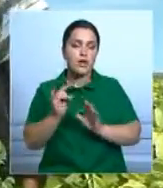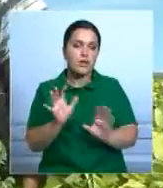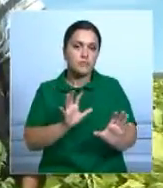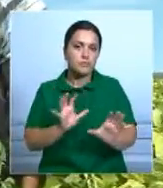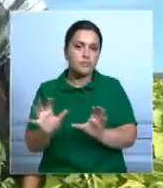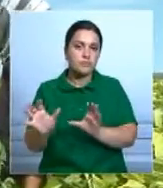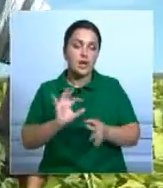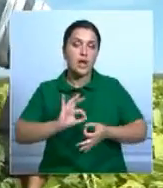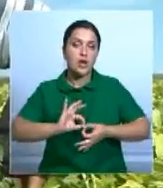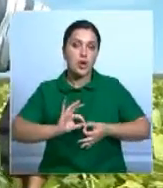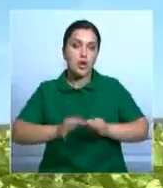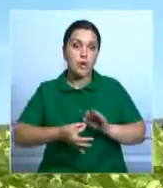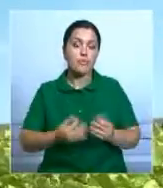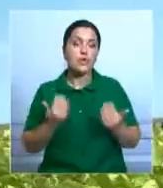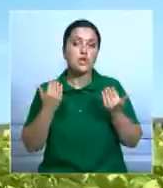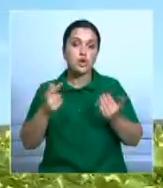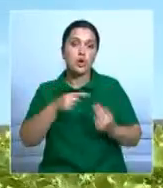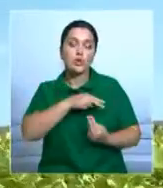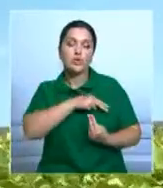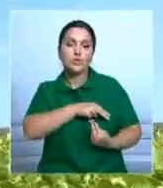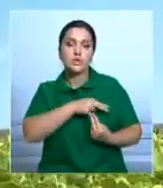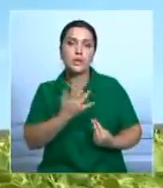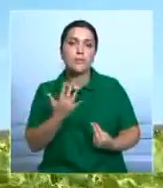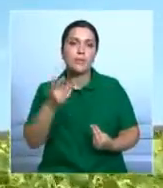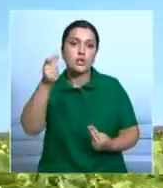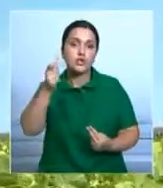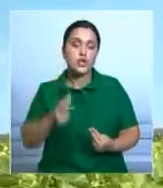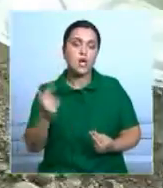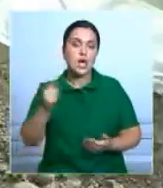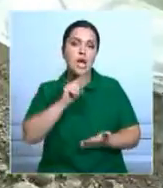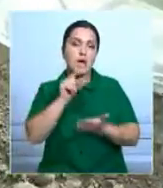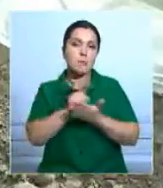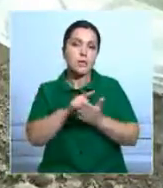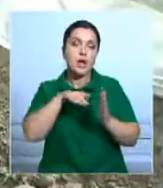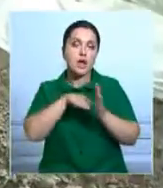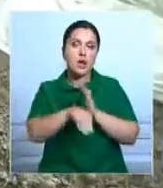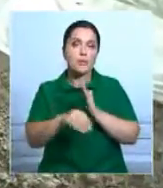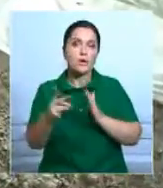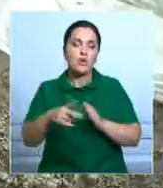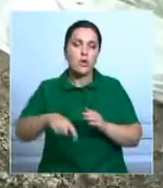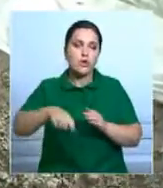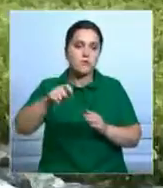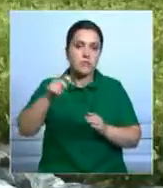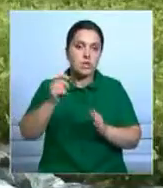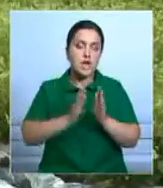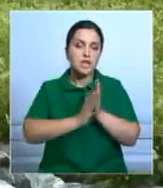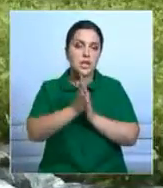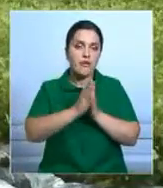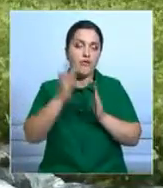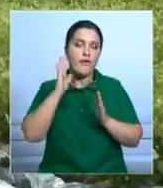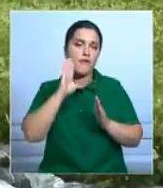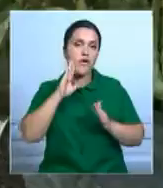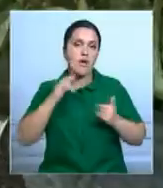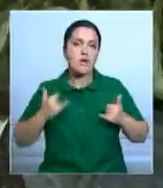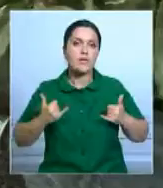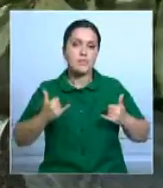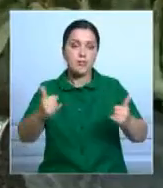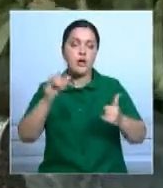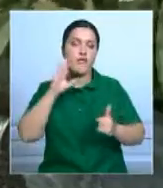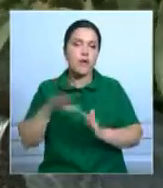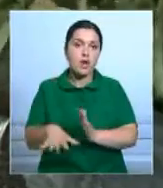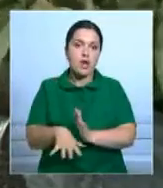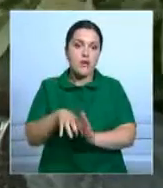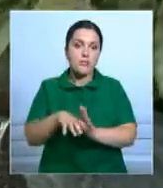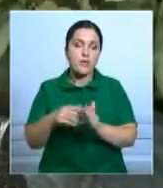ухода. В настоящее время на поле трудятся 5 человек. В их обязанности входит уничтожение сорняков и регулярный полив. Воду насосом